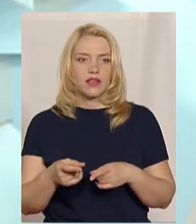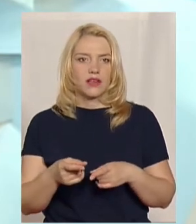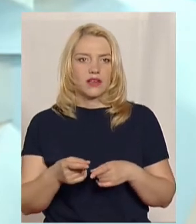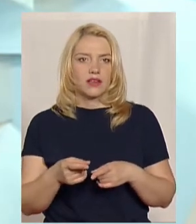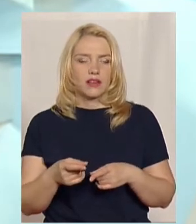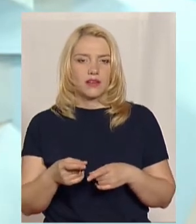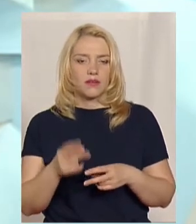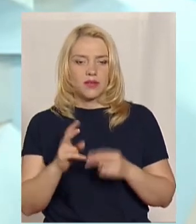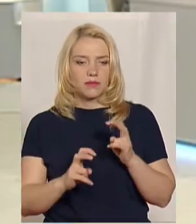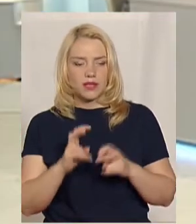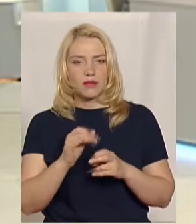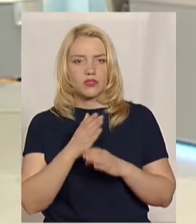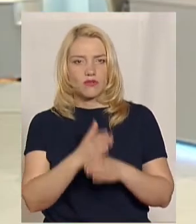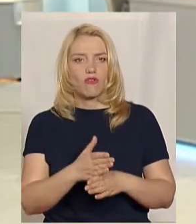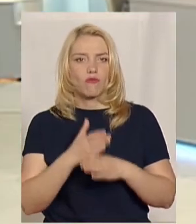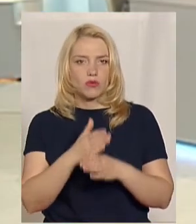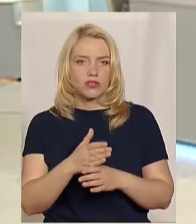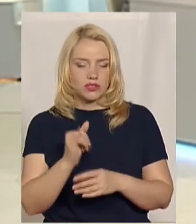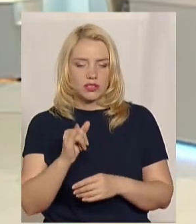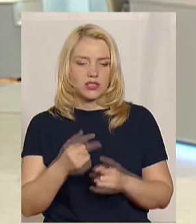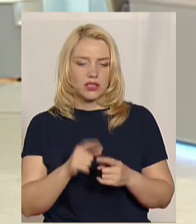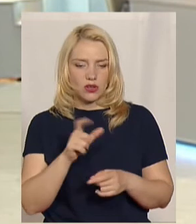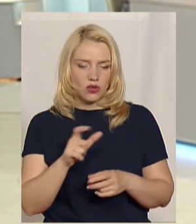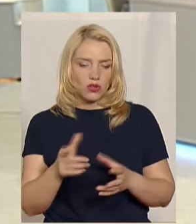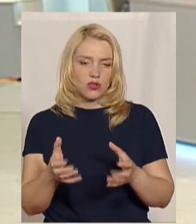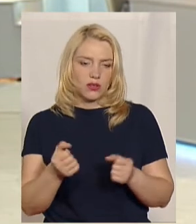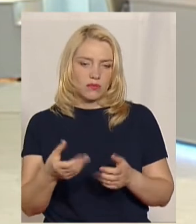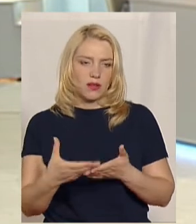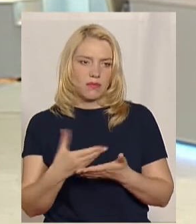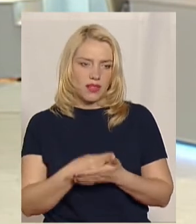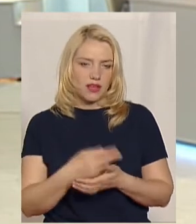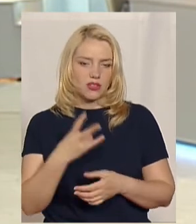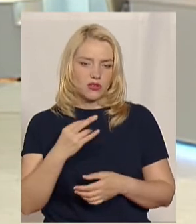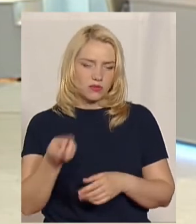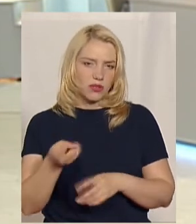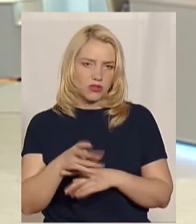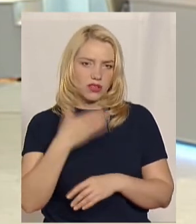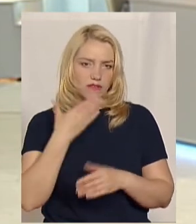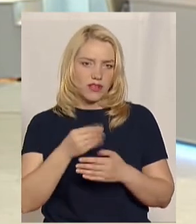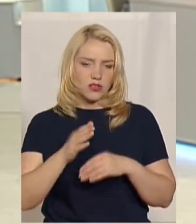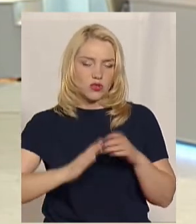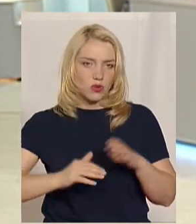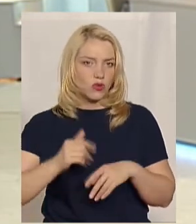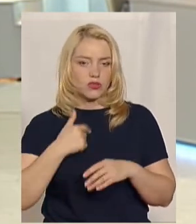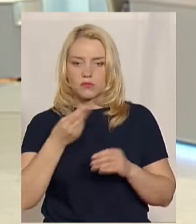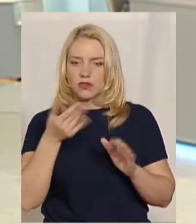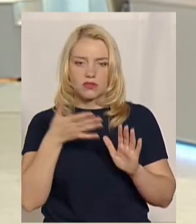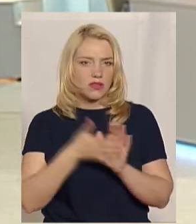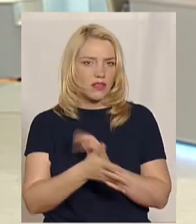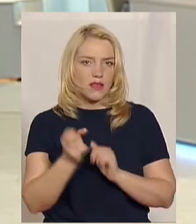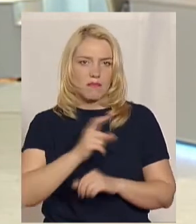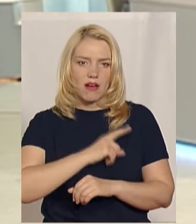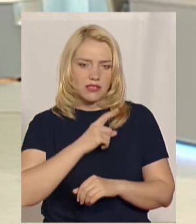за цей період. І приходили, допомагали робити цей ремонт власноруч. Тобто ми не витрачали кошти на робітників, на